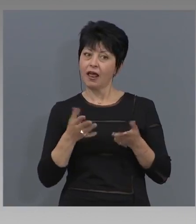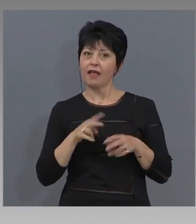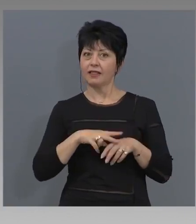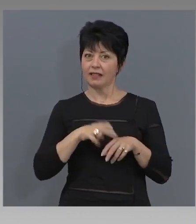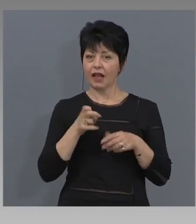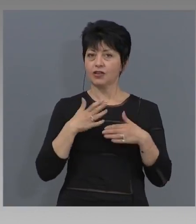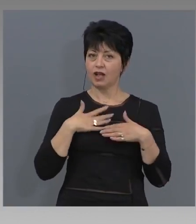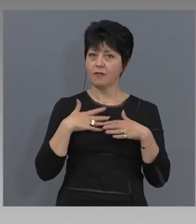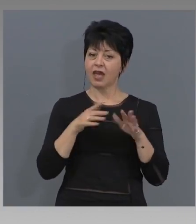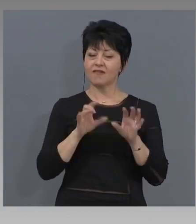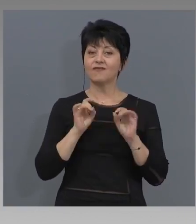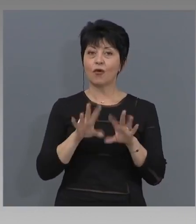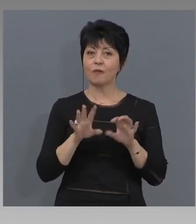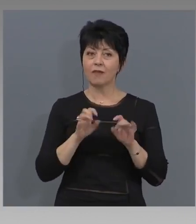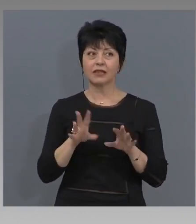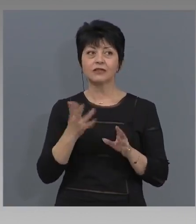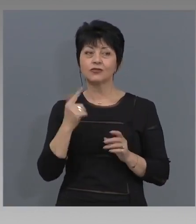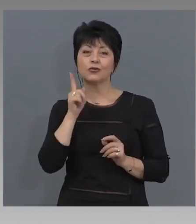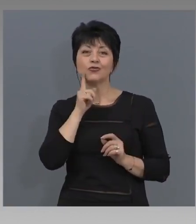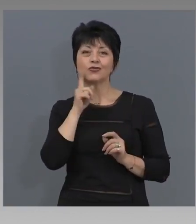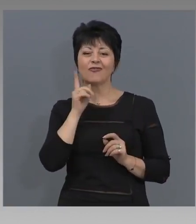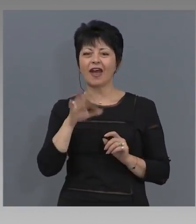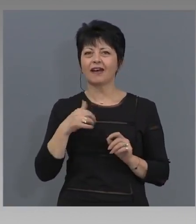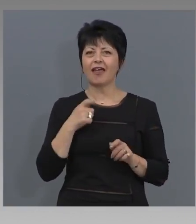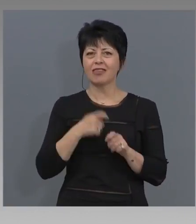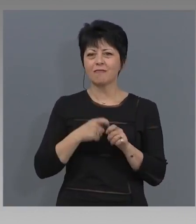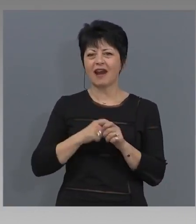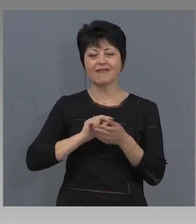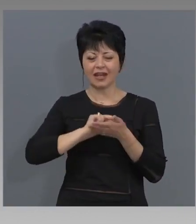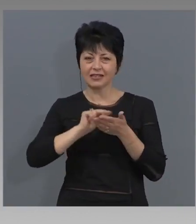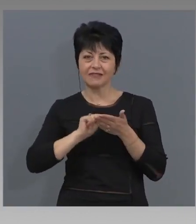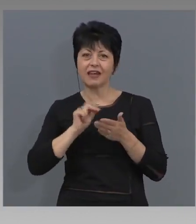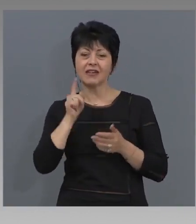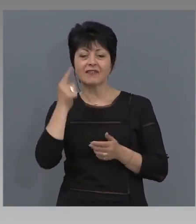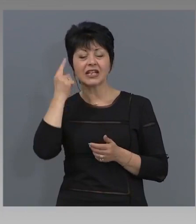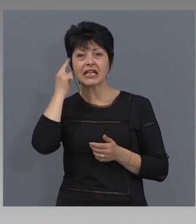информация, която да е достъпна и да става ясна.